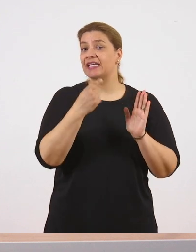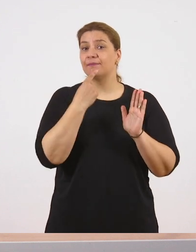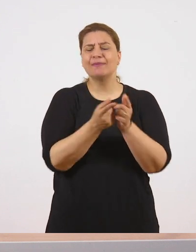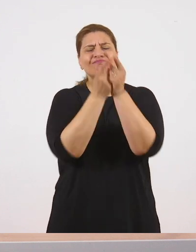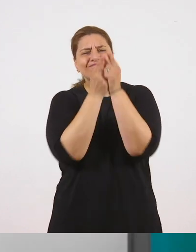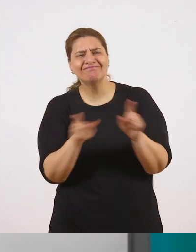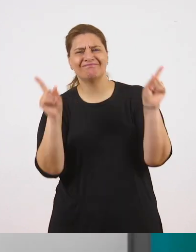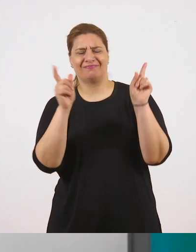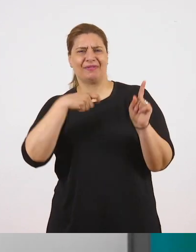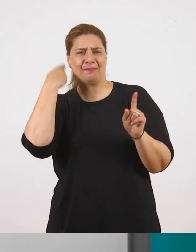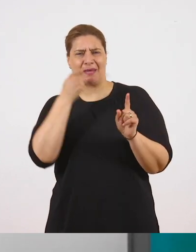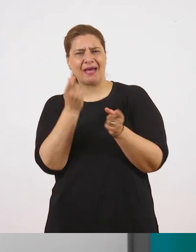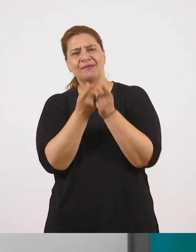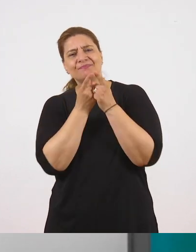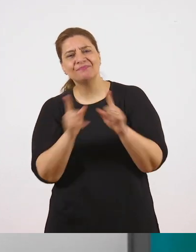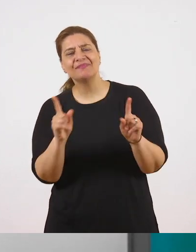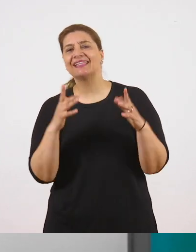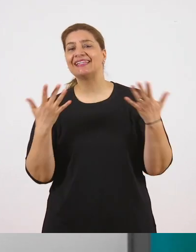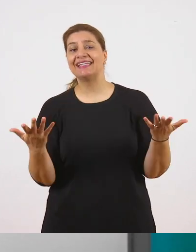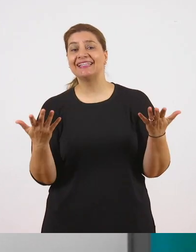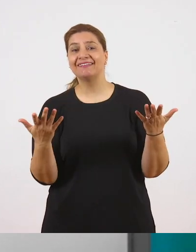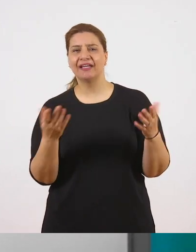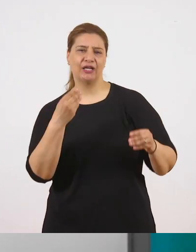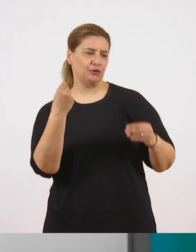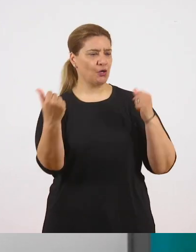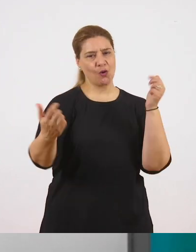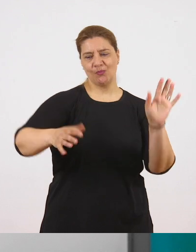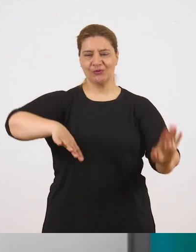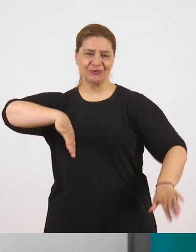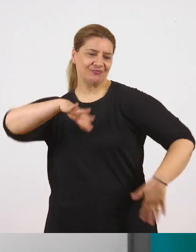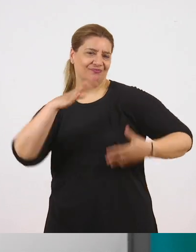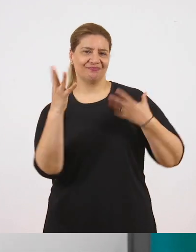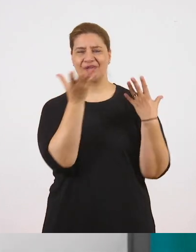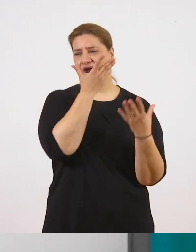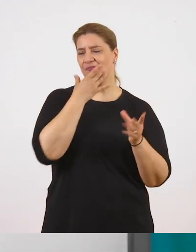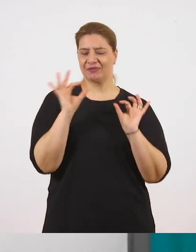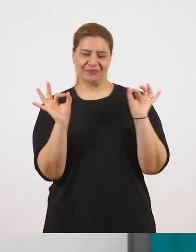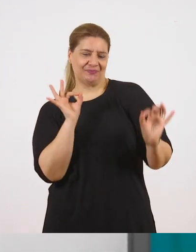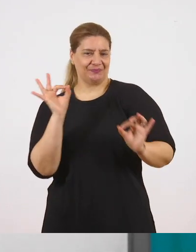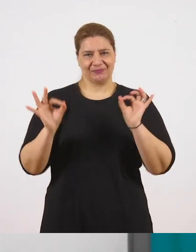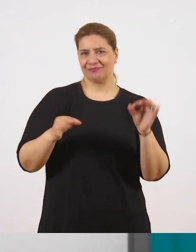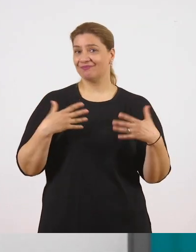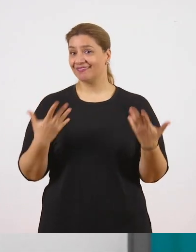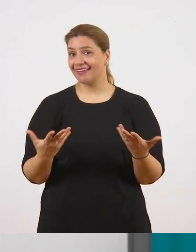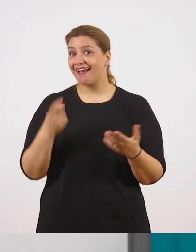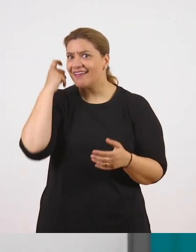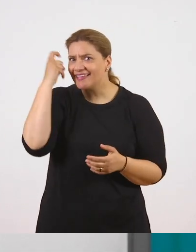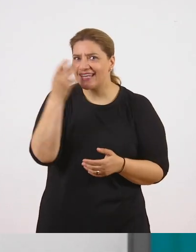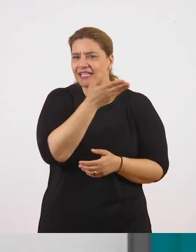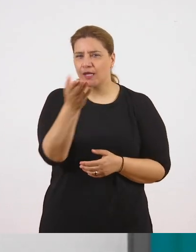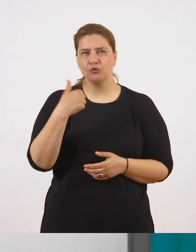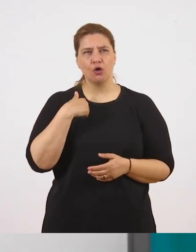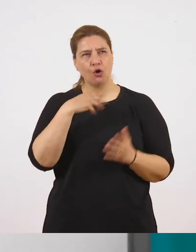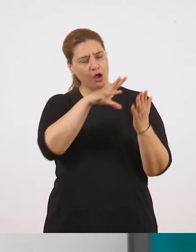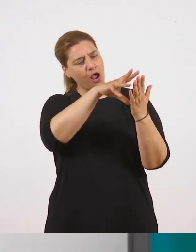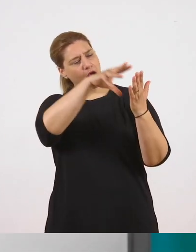ξεχωριστό ιδιαίτερο χαρακτηριστικό της είναι οι χαριτωμένες κινήσεις των χεριών της. Οπότε, για σκεφτείτε, εμείς φτιάχνουμε τώρα